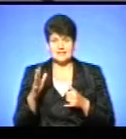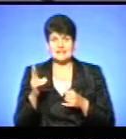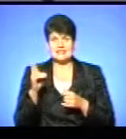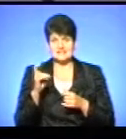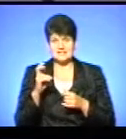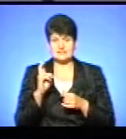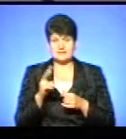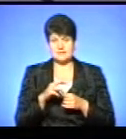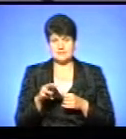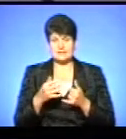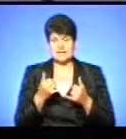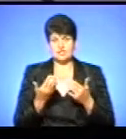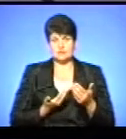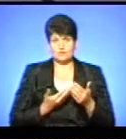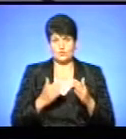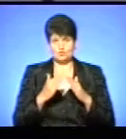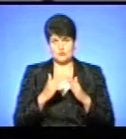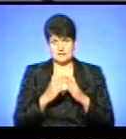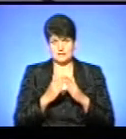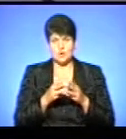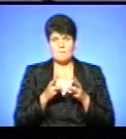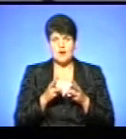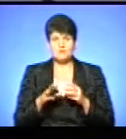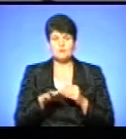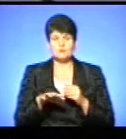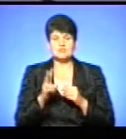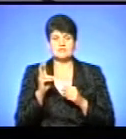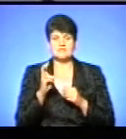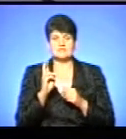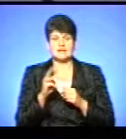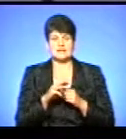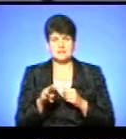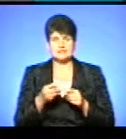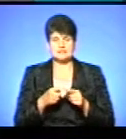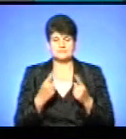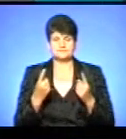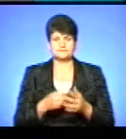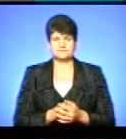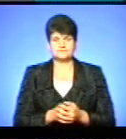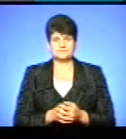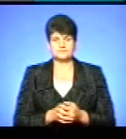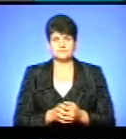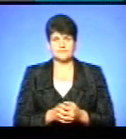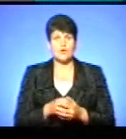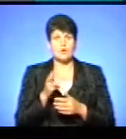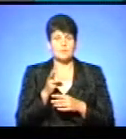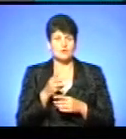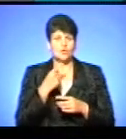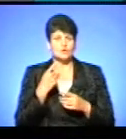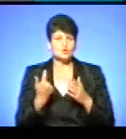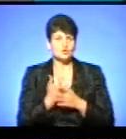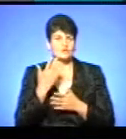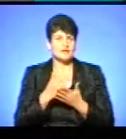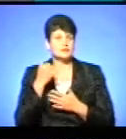квадратів для житлового будинку. Ну, опалювальна площа 200 квадратів – вже суттєво. зрозуміло. Оператори кажуть, що знову є телефонний